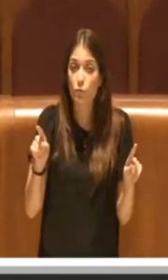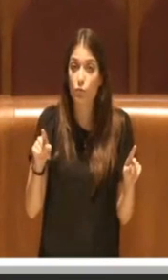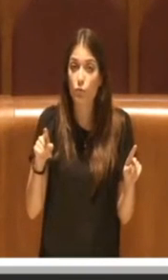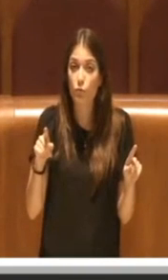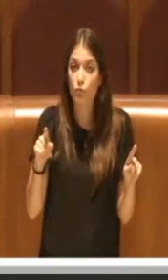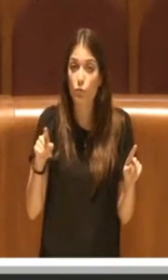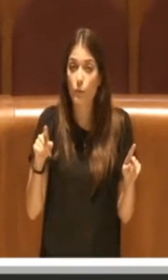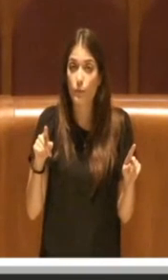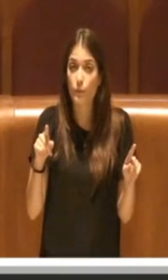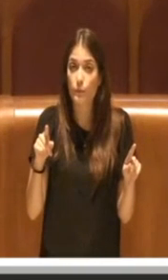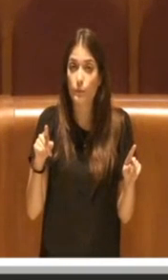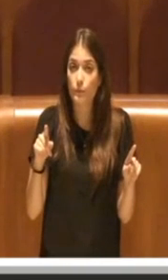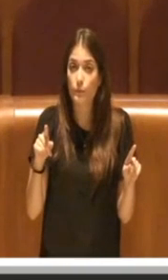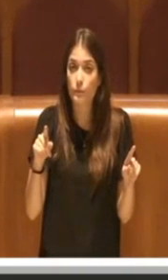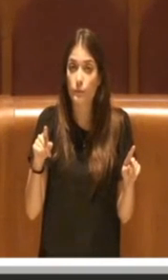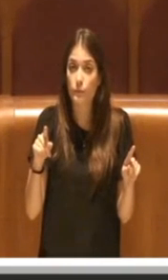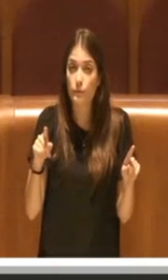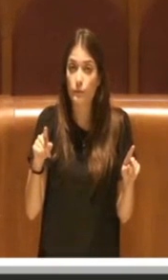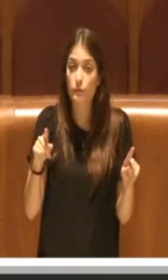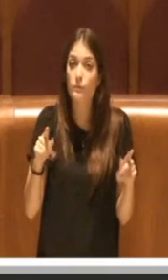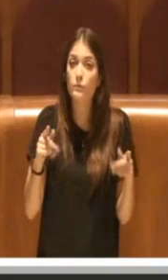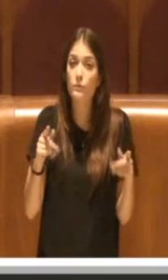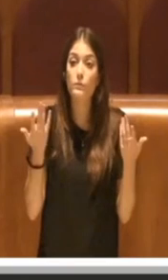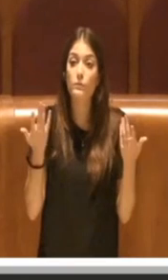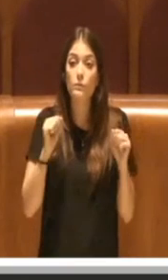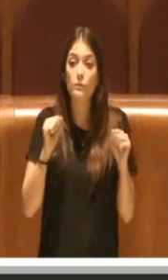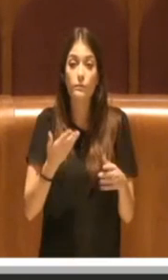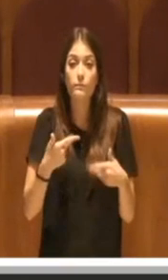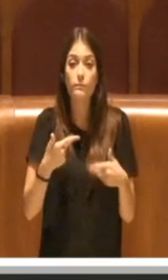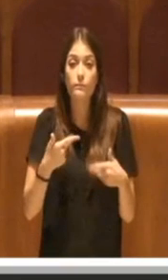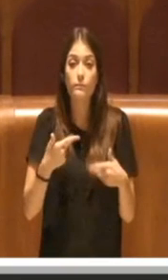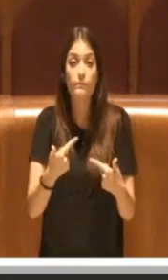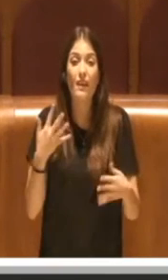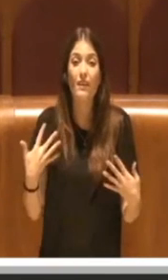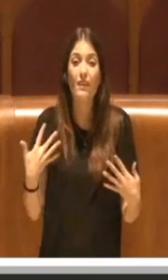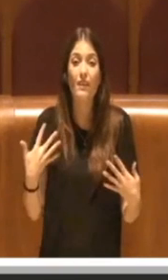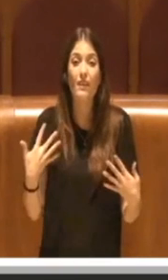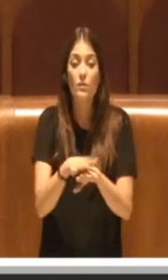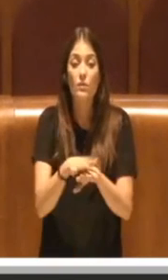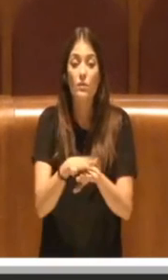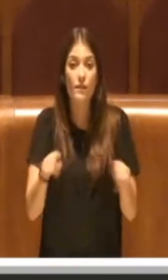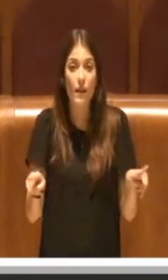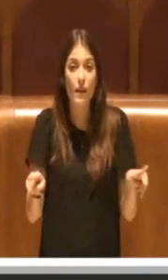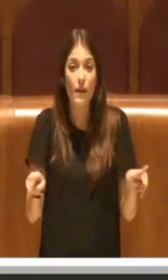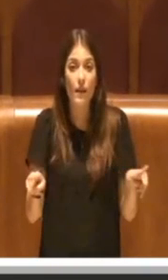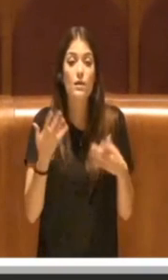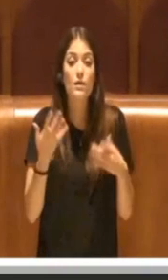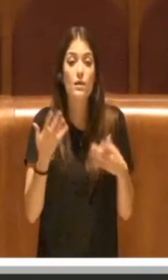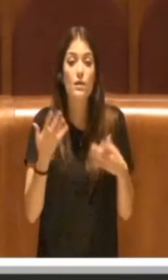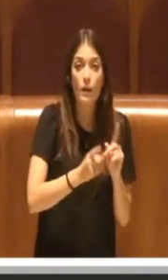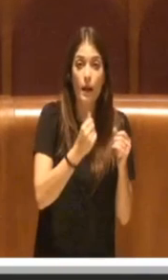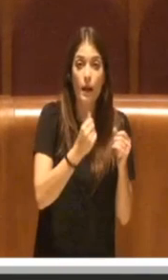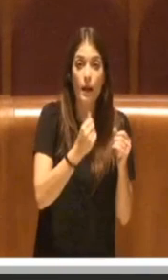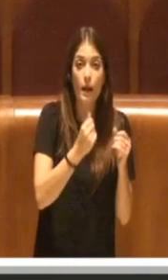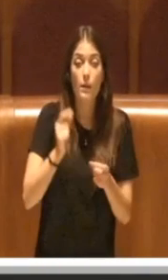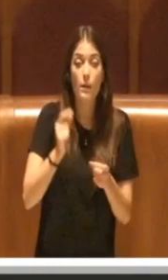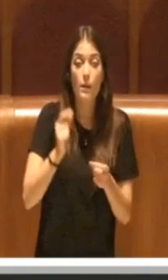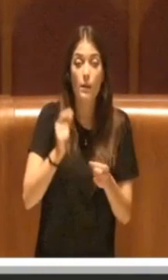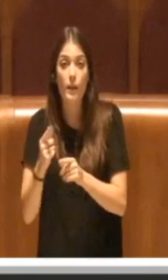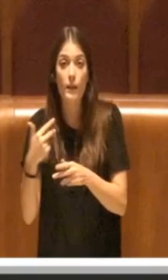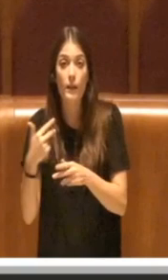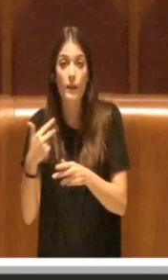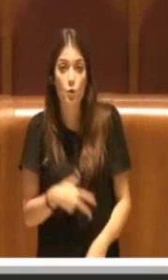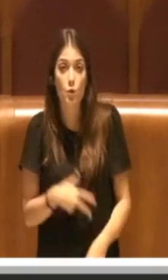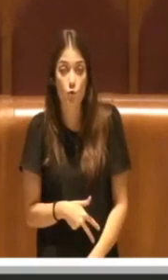un'integrazione diversa, per esempio, alle politiche abitative, con le politiche sociali. Io inserirei anche una